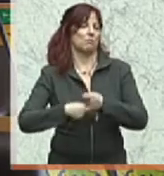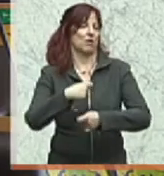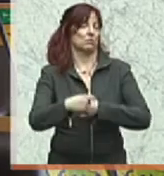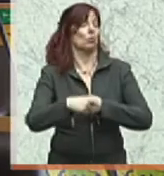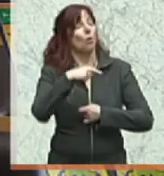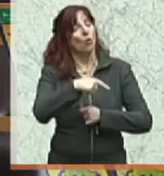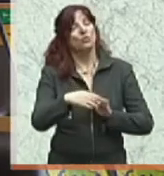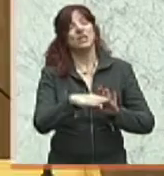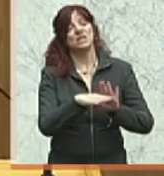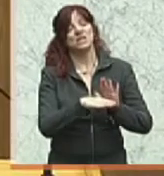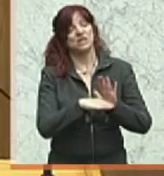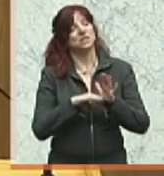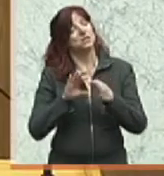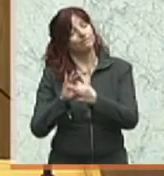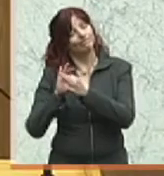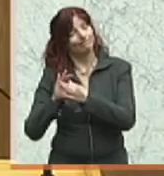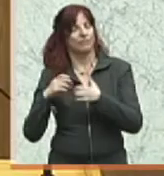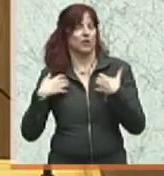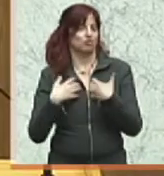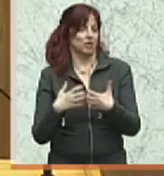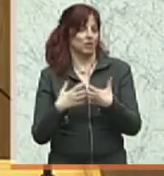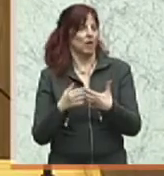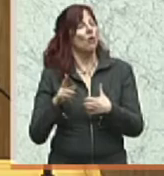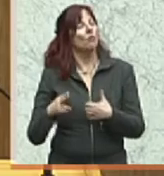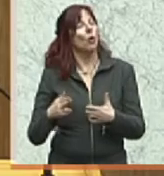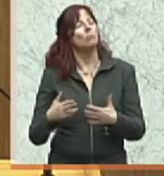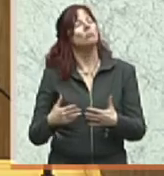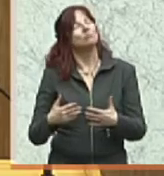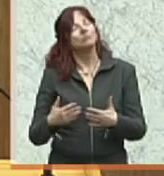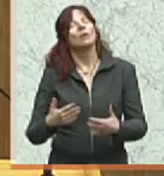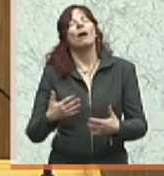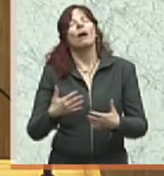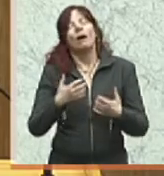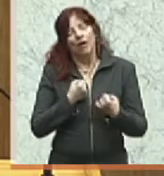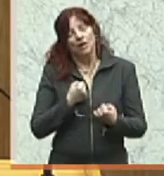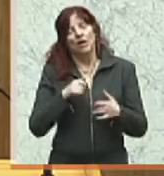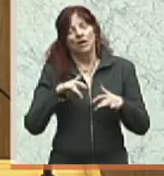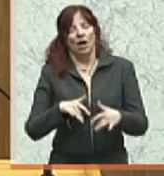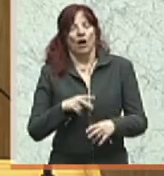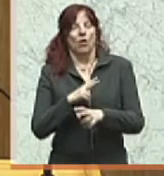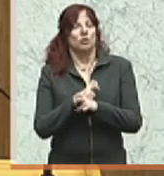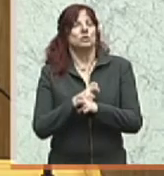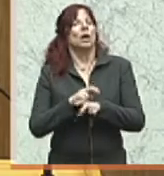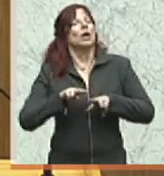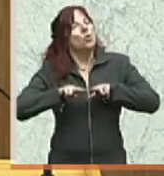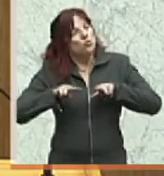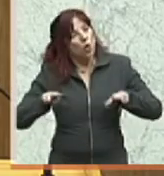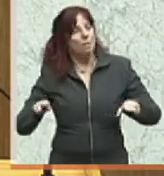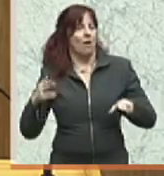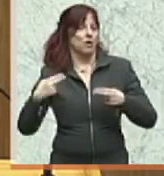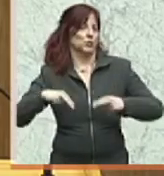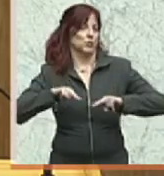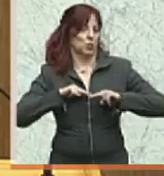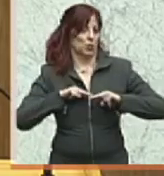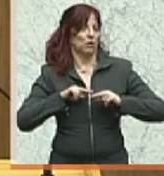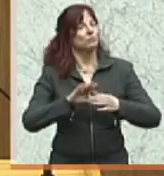als endlich in Österreich eine gewisse Normalität einsetzt, was die Betrachtung